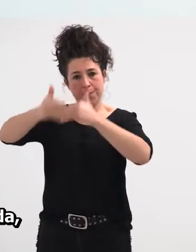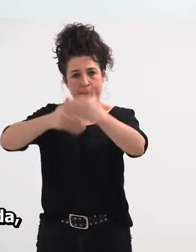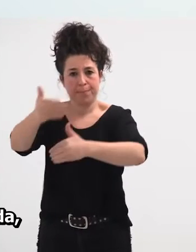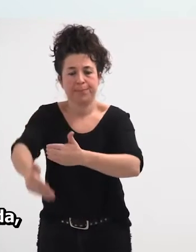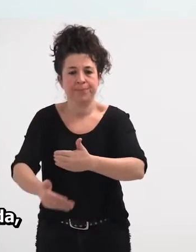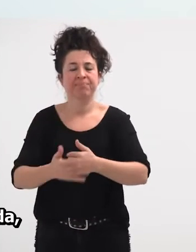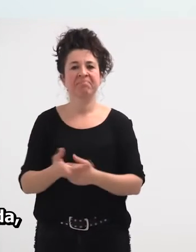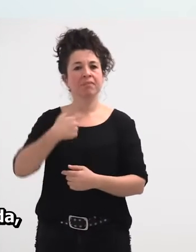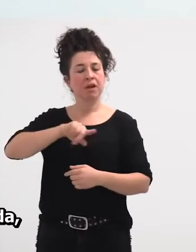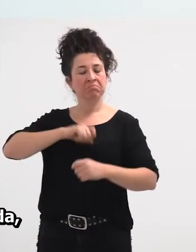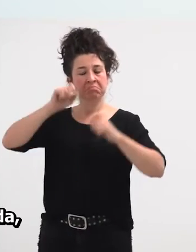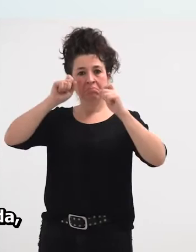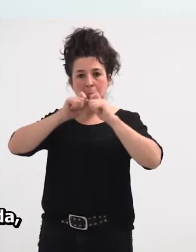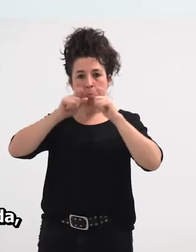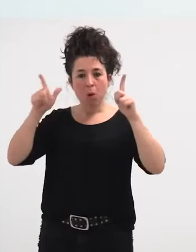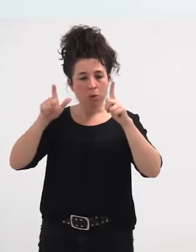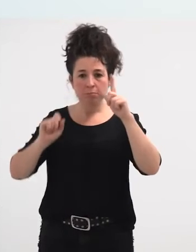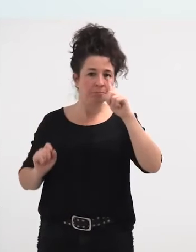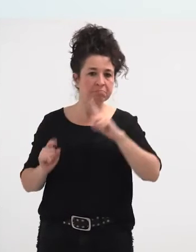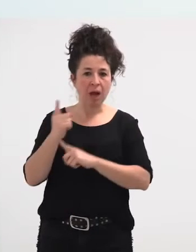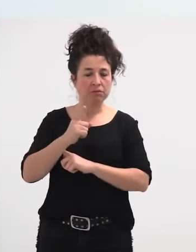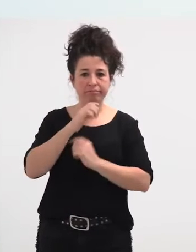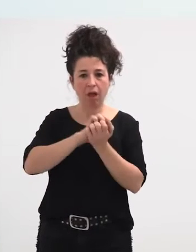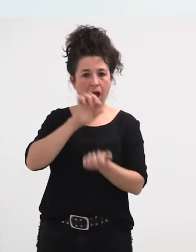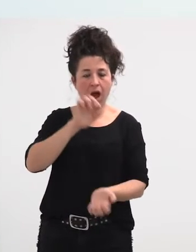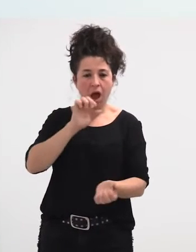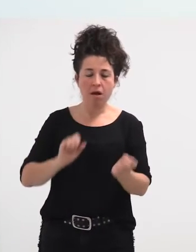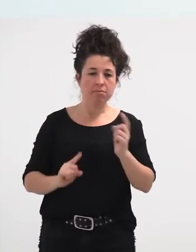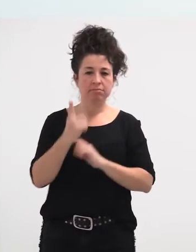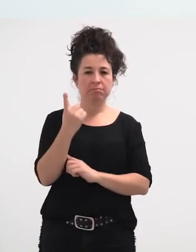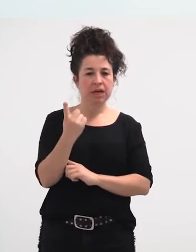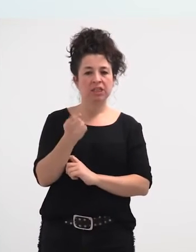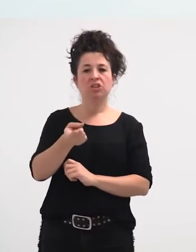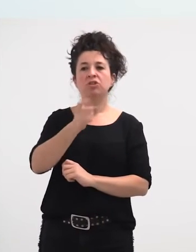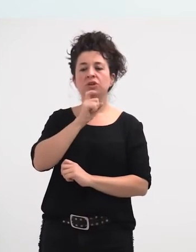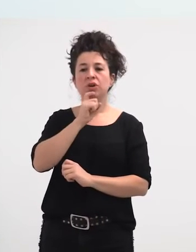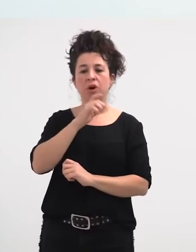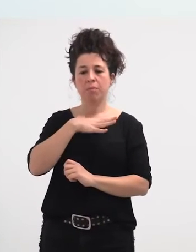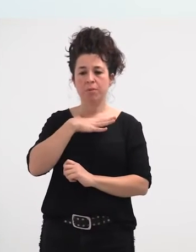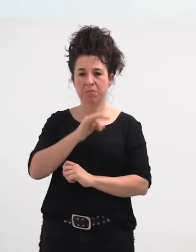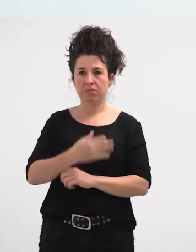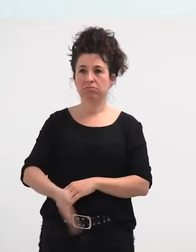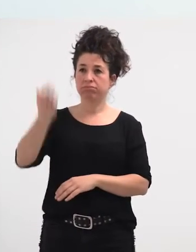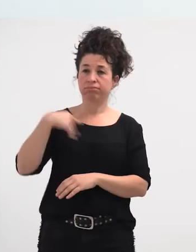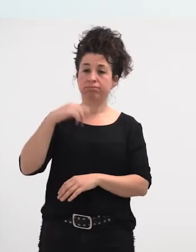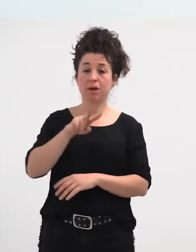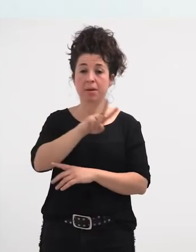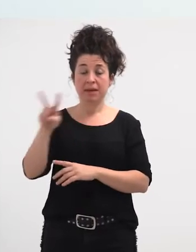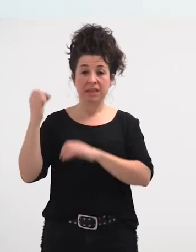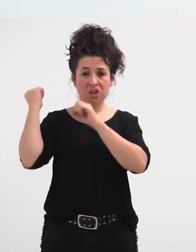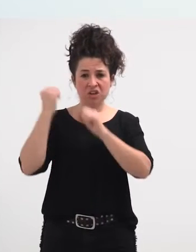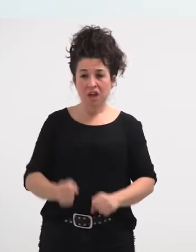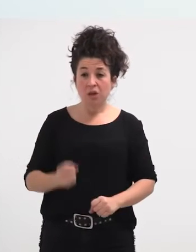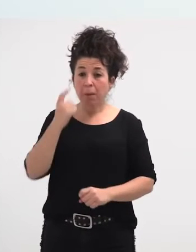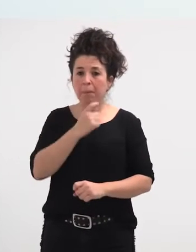gehien harritu gaituen gauzetako bat, arantzak esan du, da, nola jarraitzen duten indarrean, duela, ogeta bi urte, zabadutako